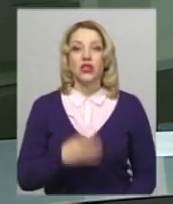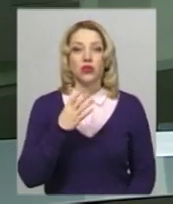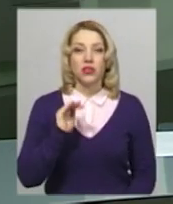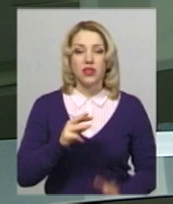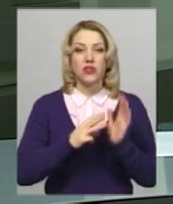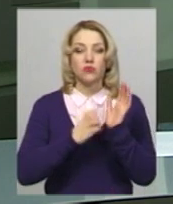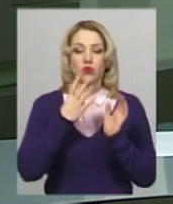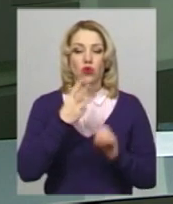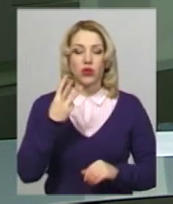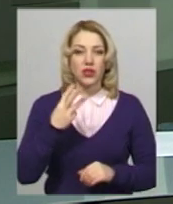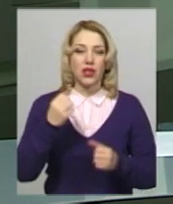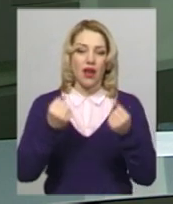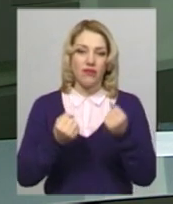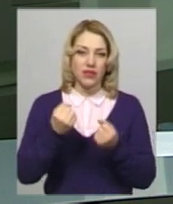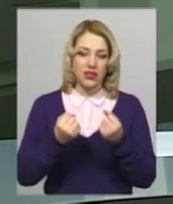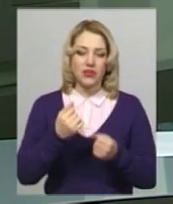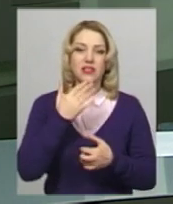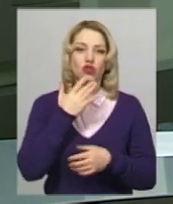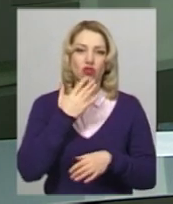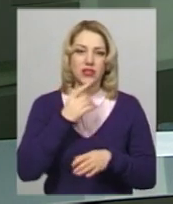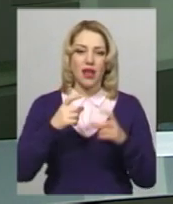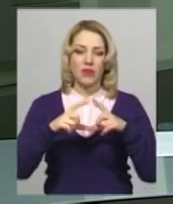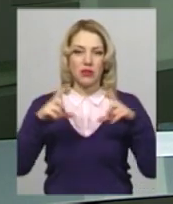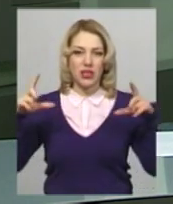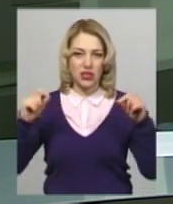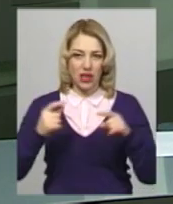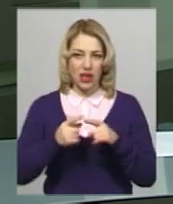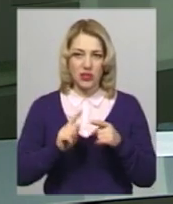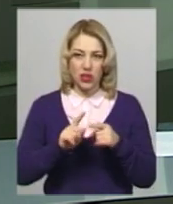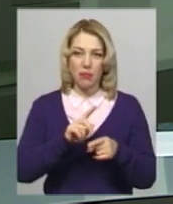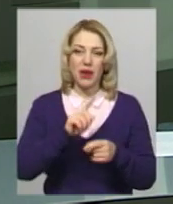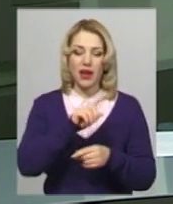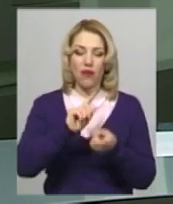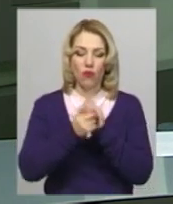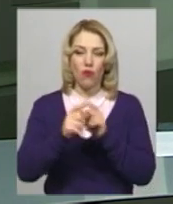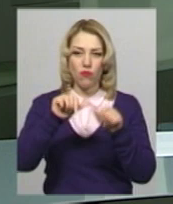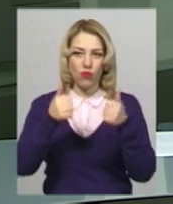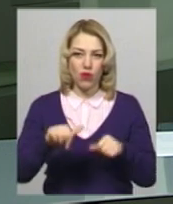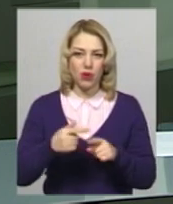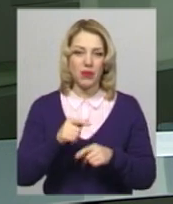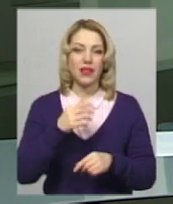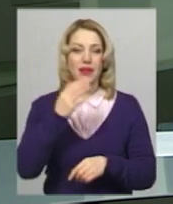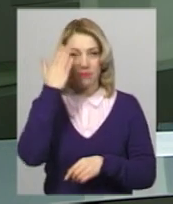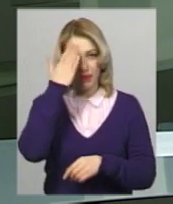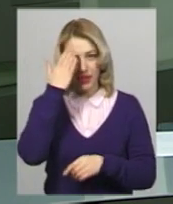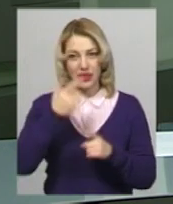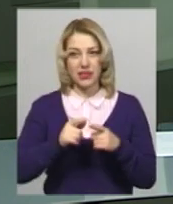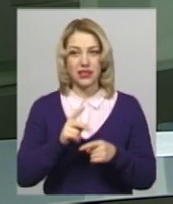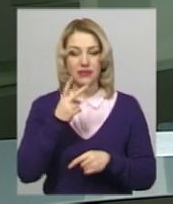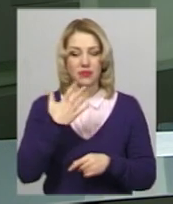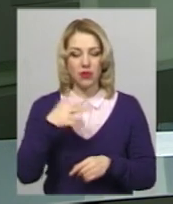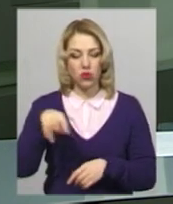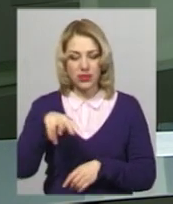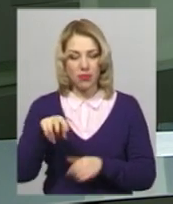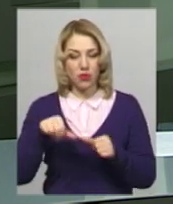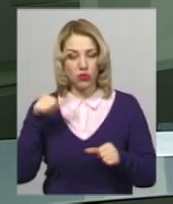4843 автівки з іноземною реєстрацією переоформили працівники Хмельницької митниці з 25 листопада минулого року.